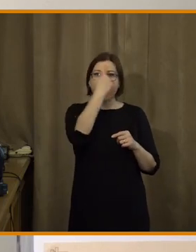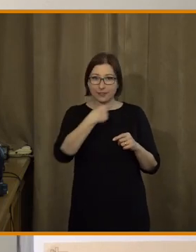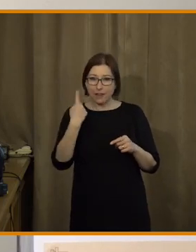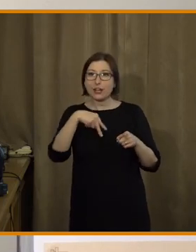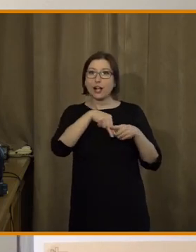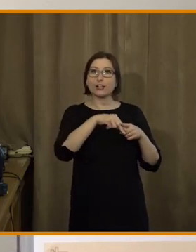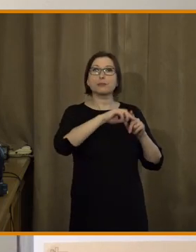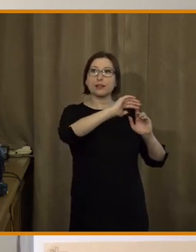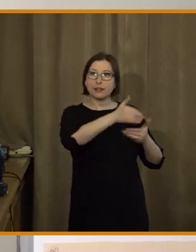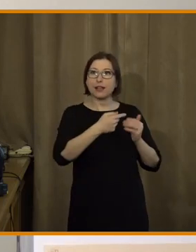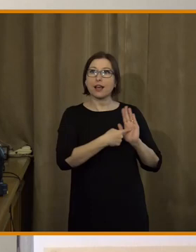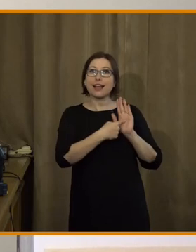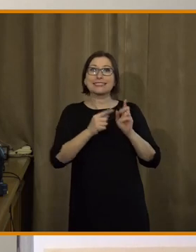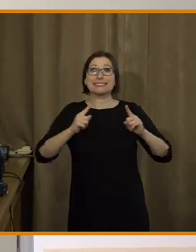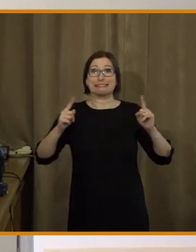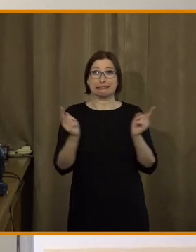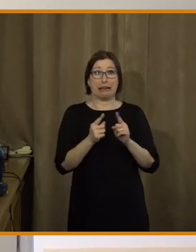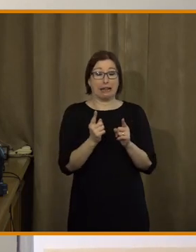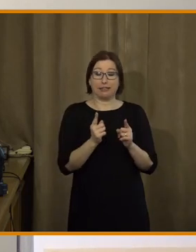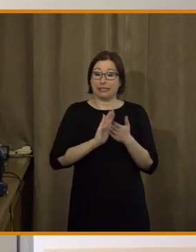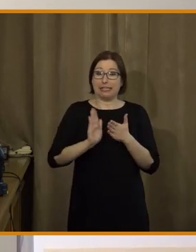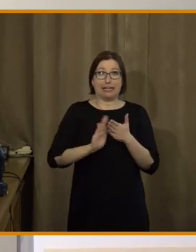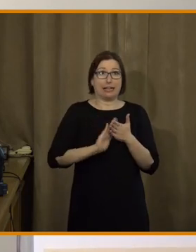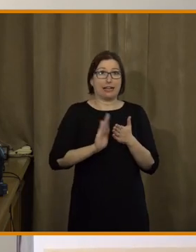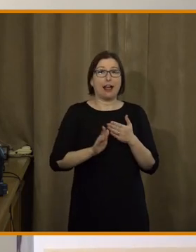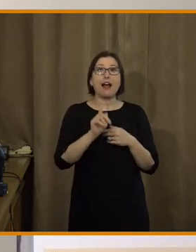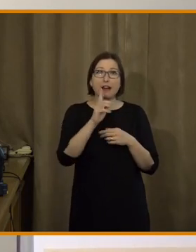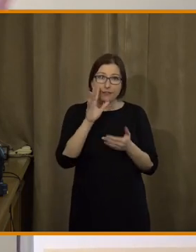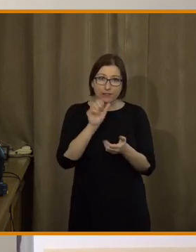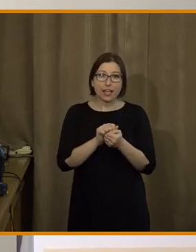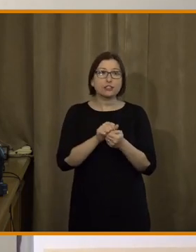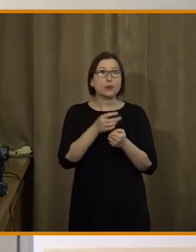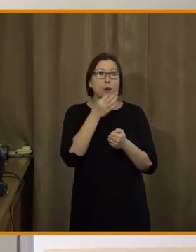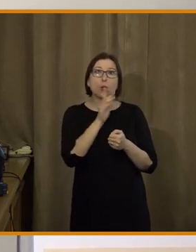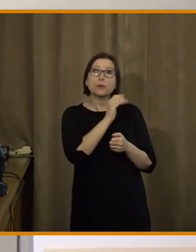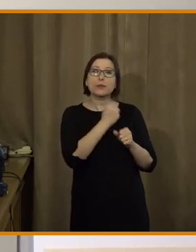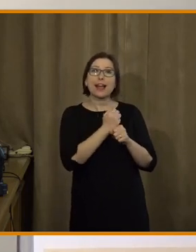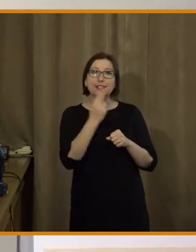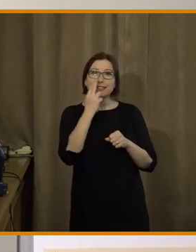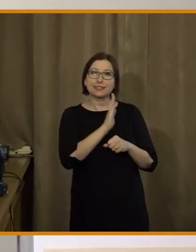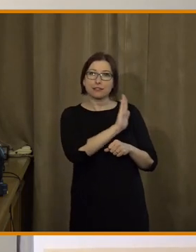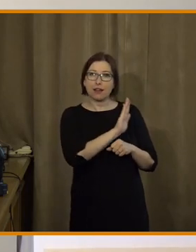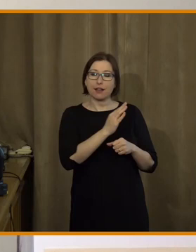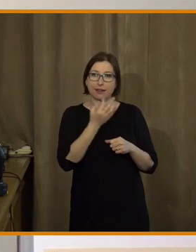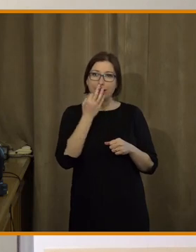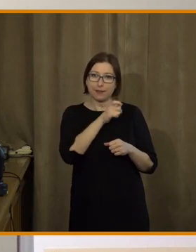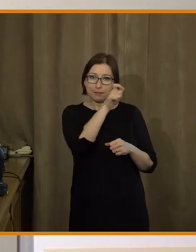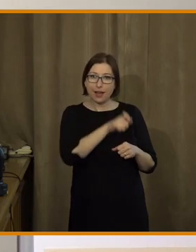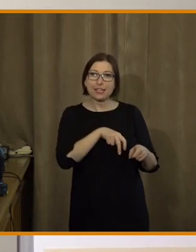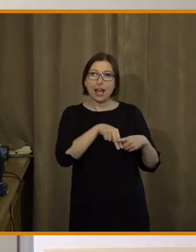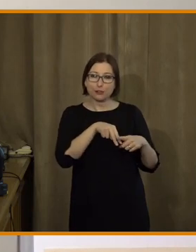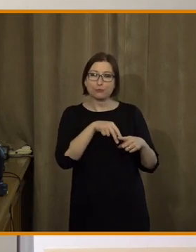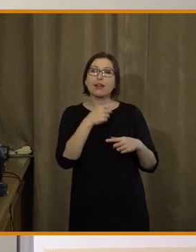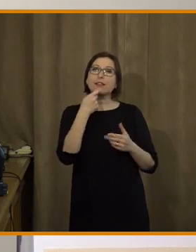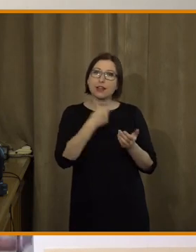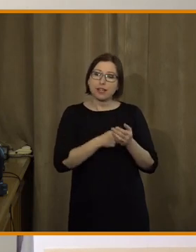tedy svoji prezentaci zkrátí na naprosté minimum, ale věřím tomu, že pokud její práci znáte, tak určitě to